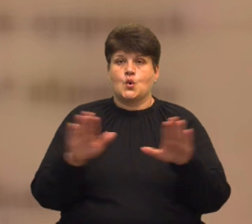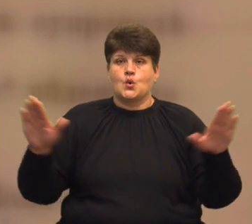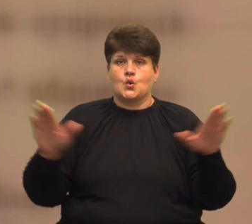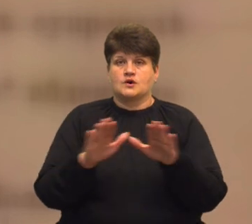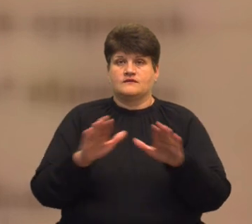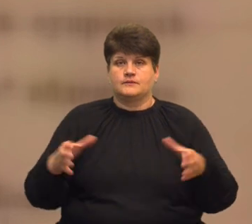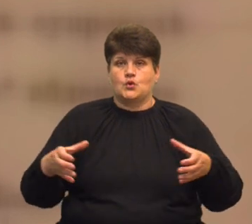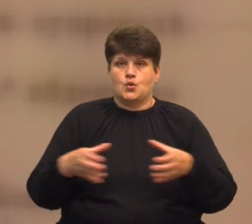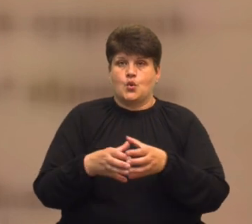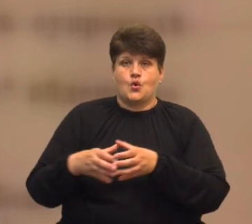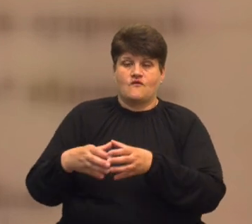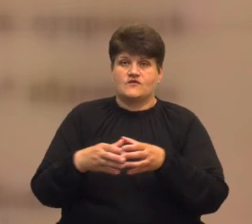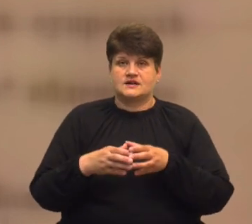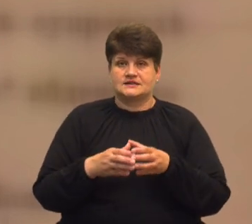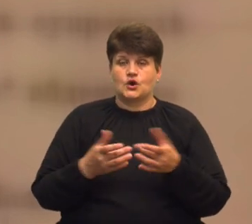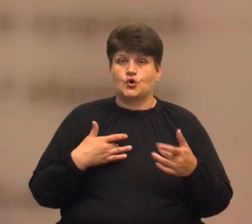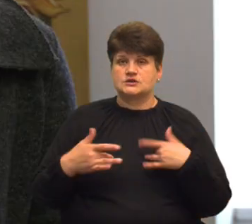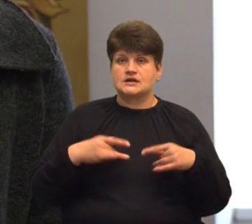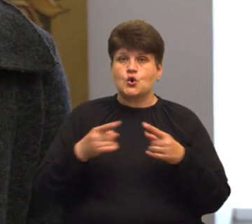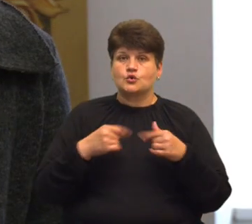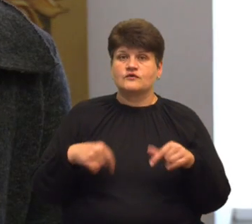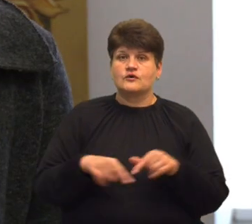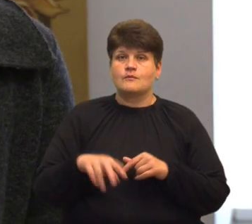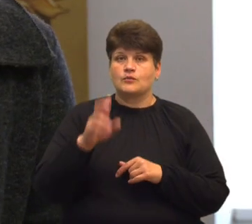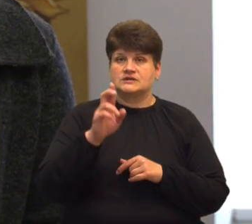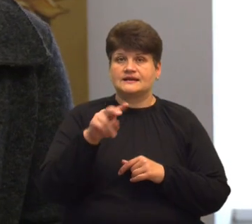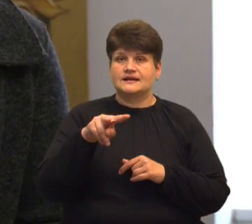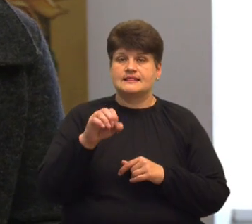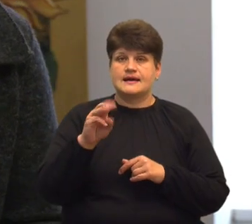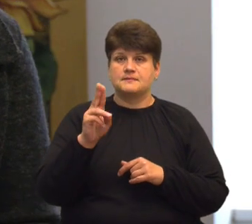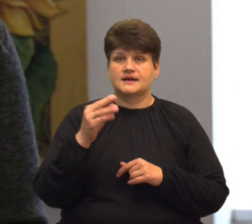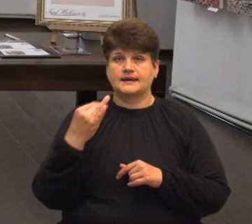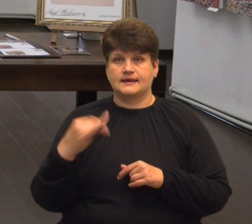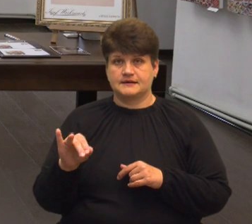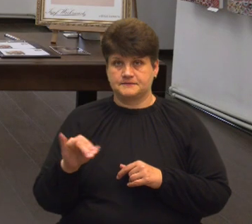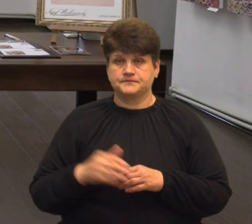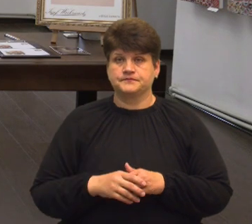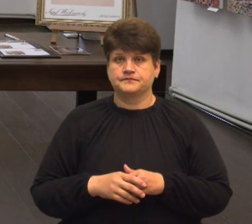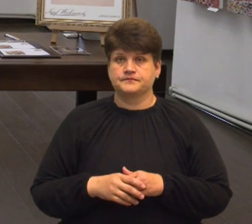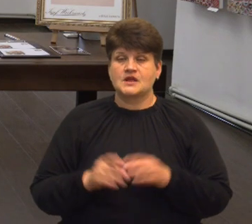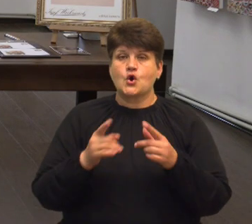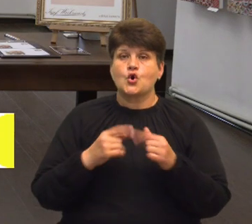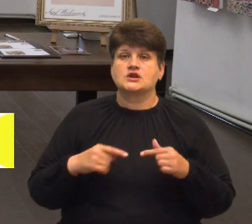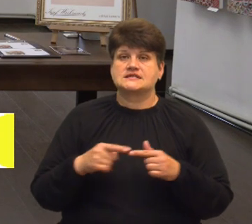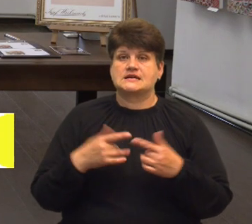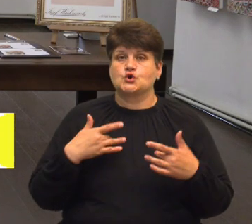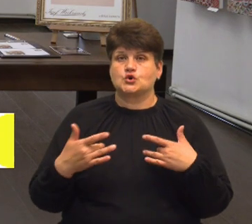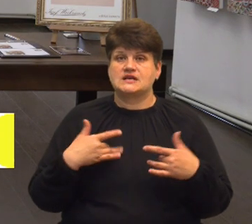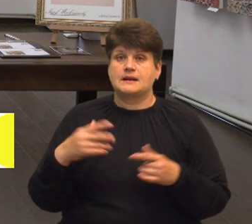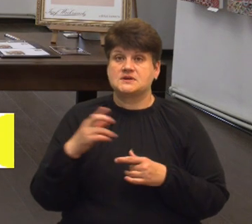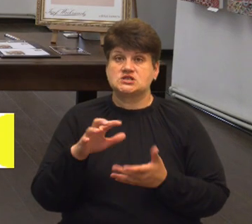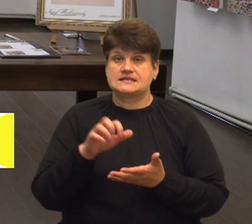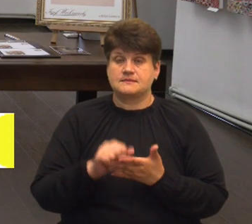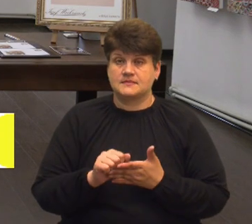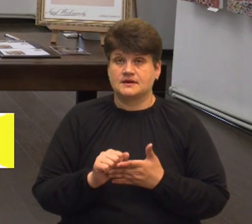Концерт організовував Богдан Лепкий, каже виконувачка обов'язків директорки музею Наталія Стрілець. Організацією концерту в Бережанах займалися